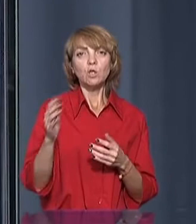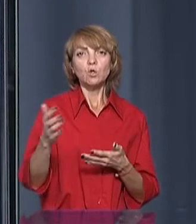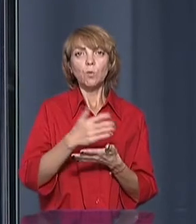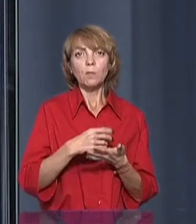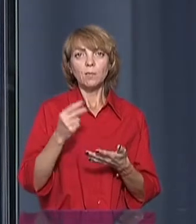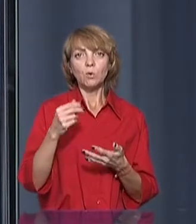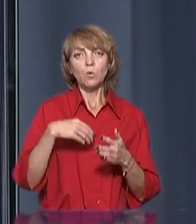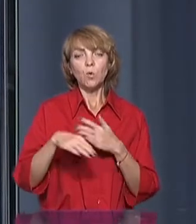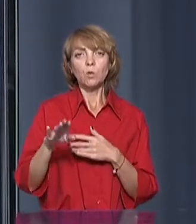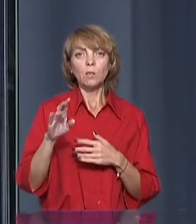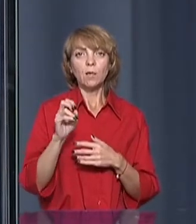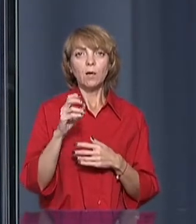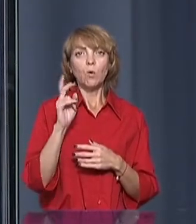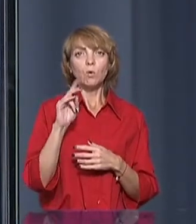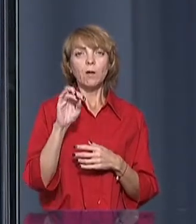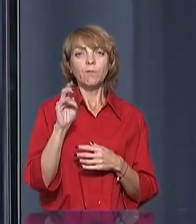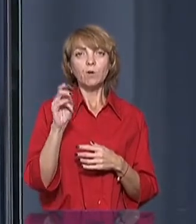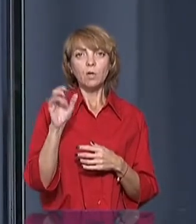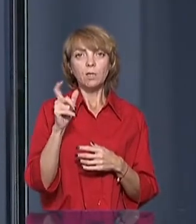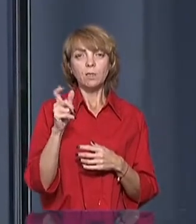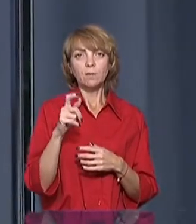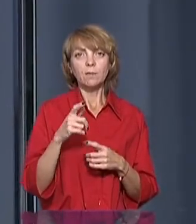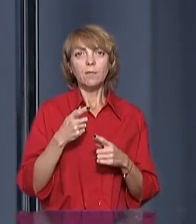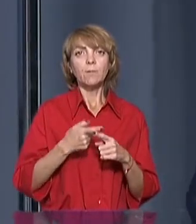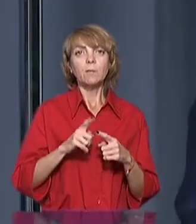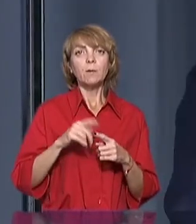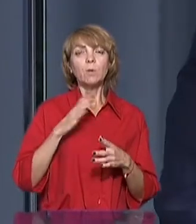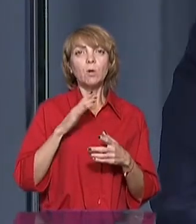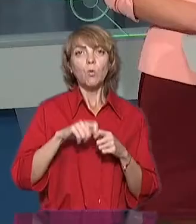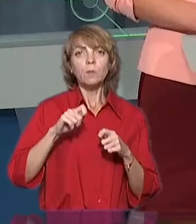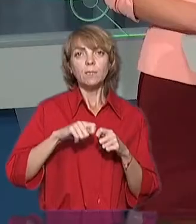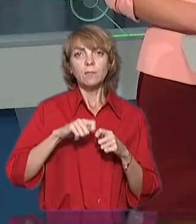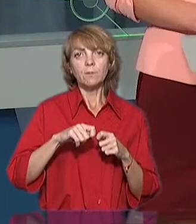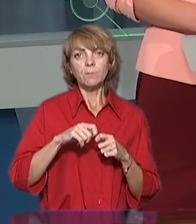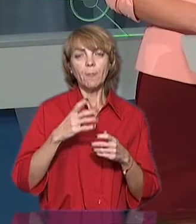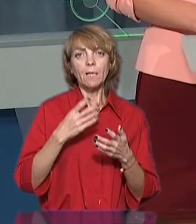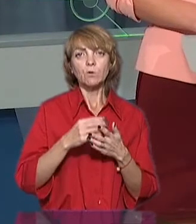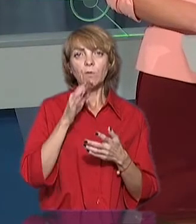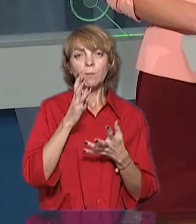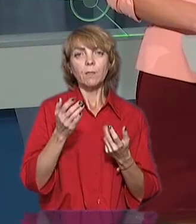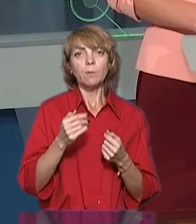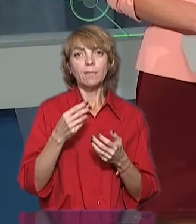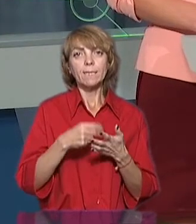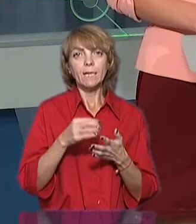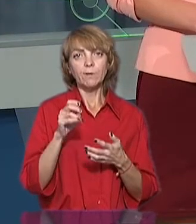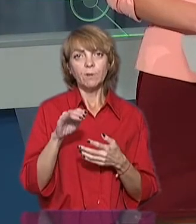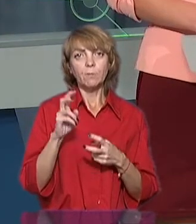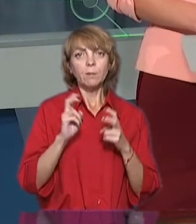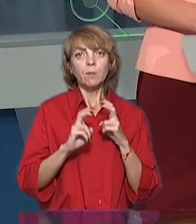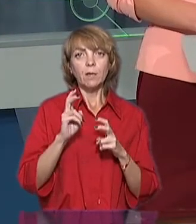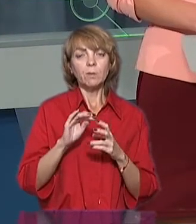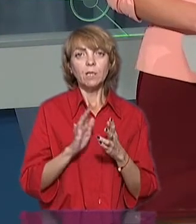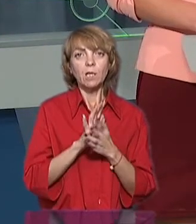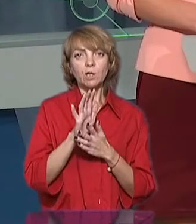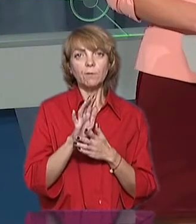діньох уходить на НАК «Нафтогаз». Ну, питання в тому, якщо б НАСКомісія своєвременно приймала тарифи, підприємство б не